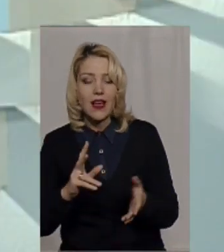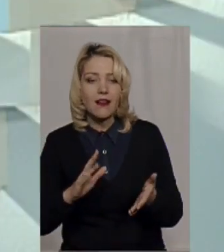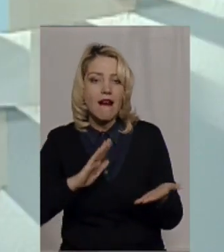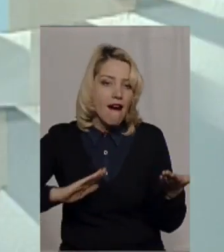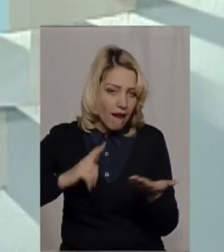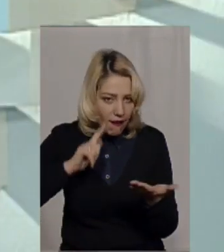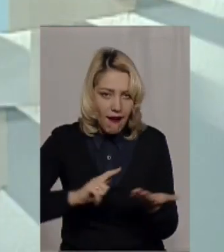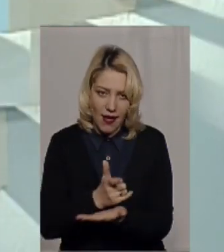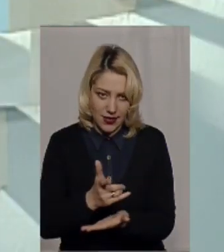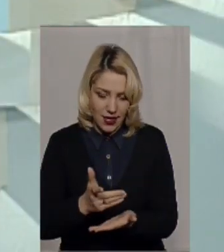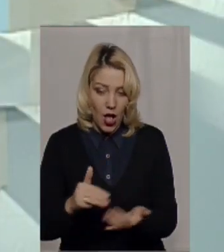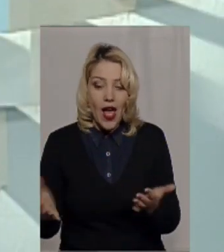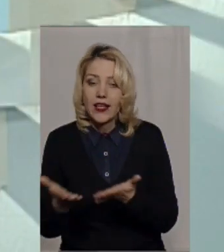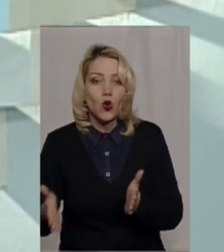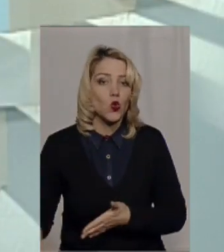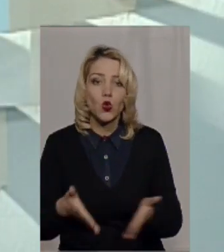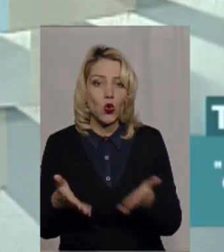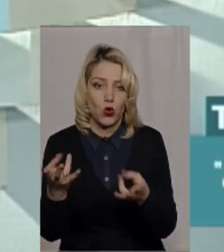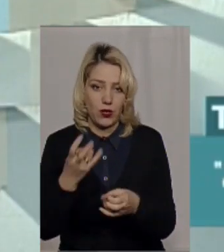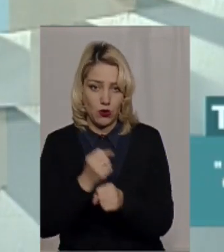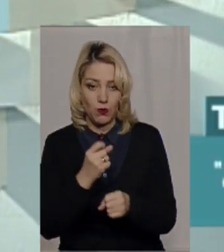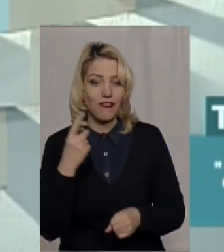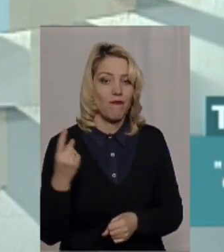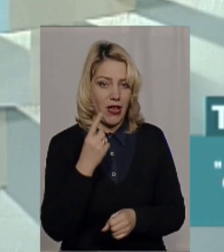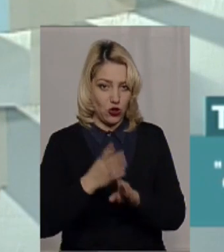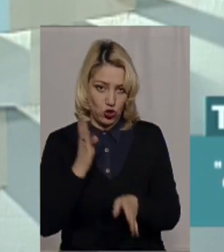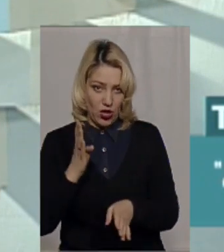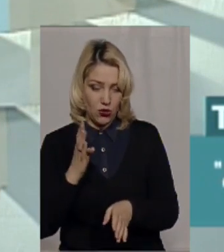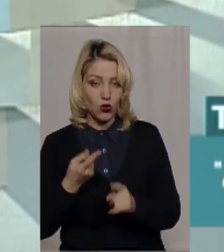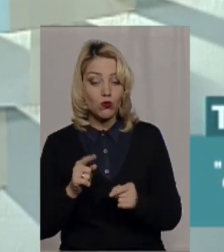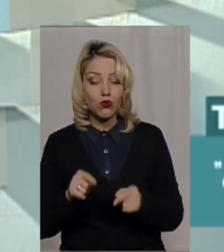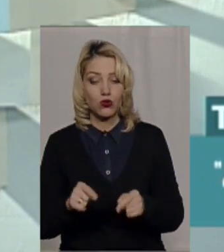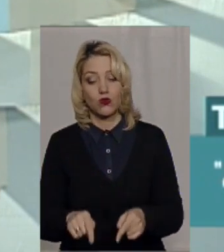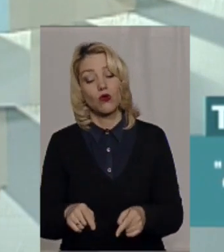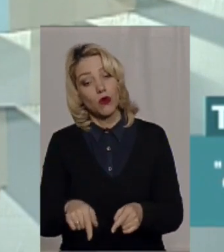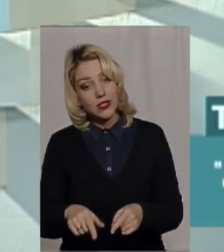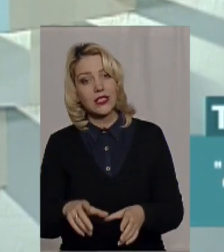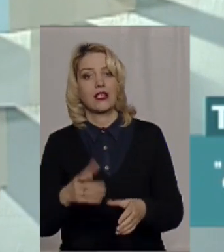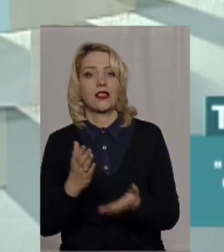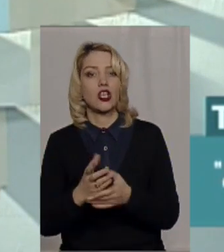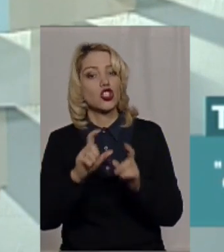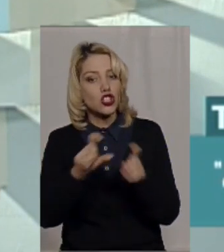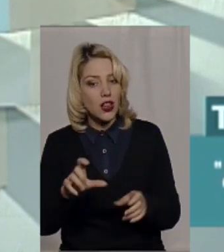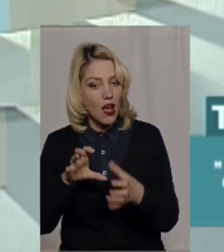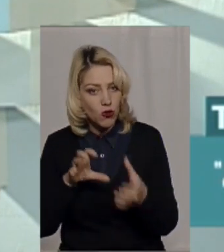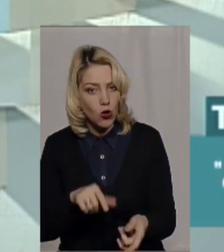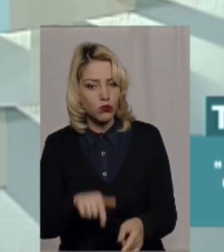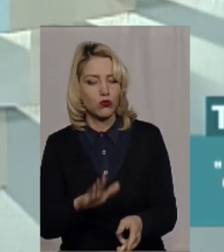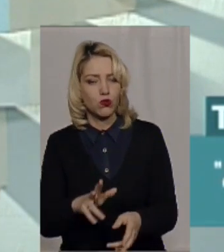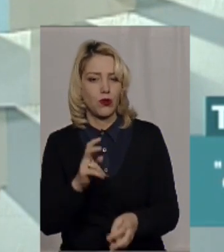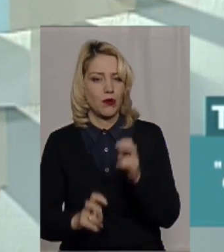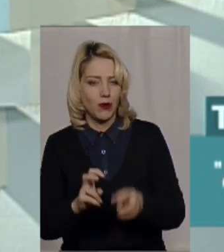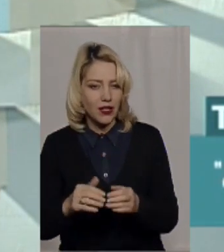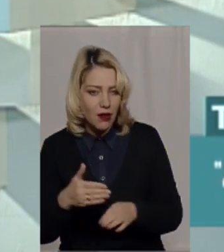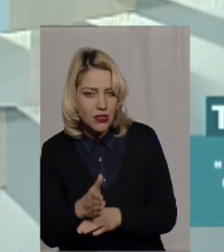карта зі всім. Яку дорогу нам треба зробити в першу чергу? Чому? Тому що по цій дорозі їздить скільний автобус, тут будуть їхати підприємці,